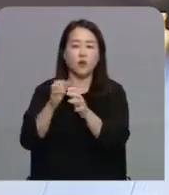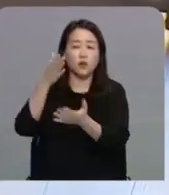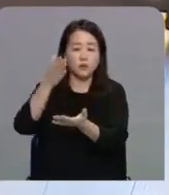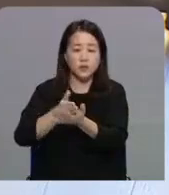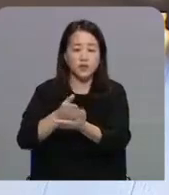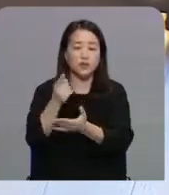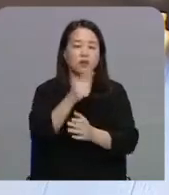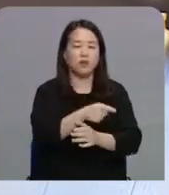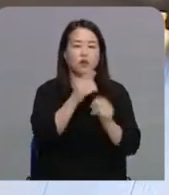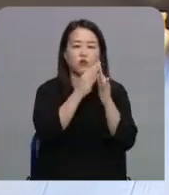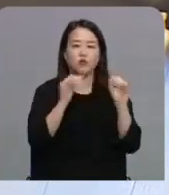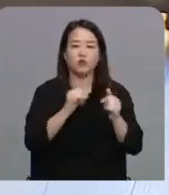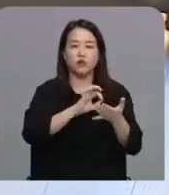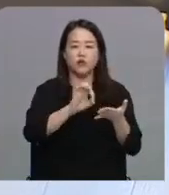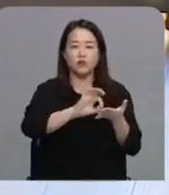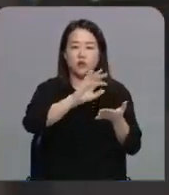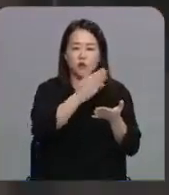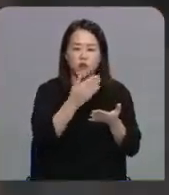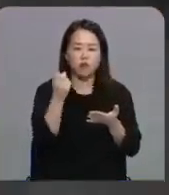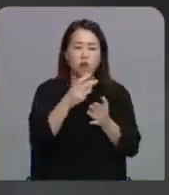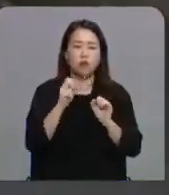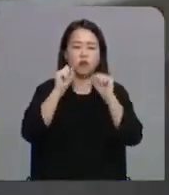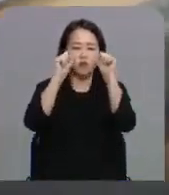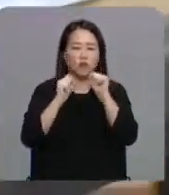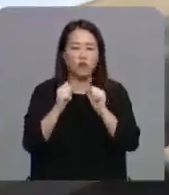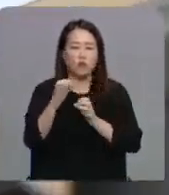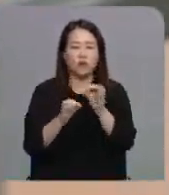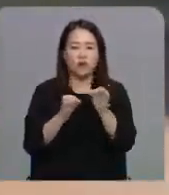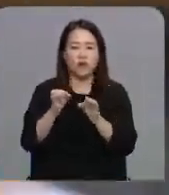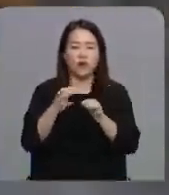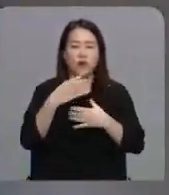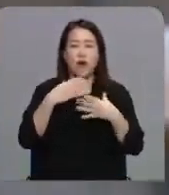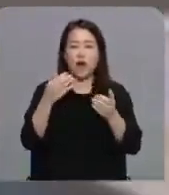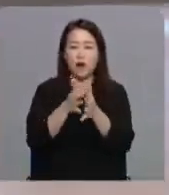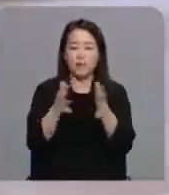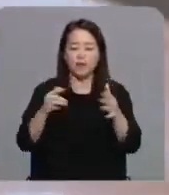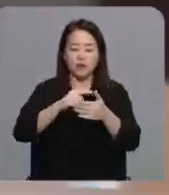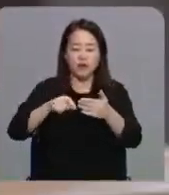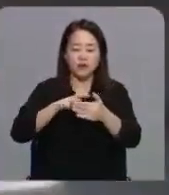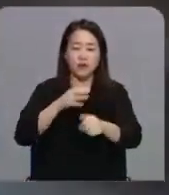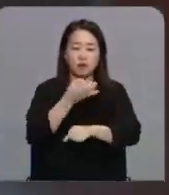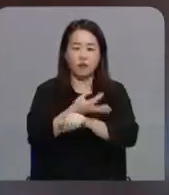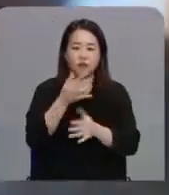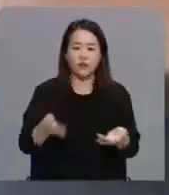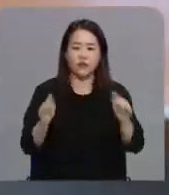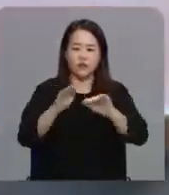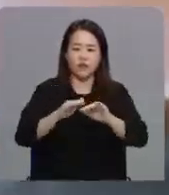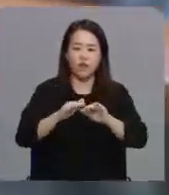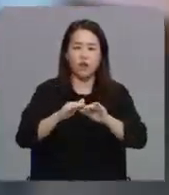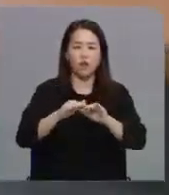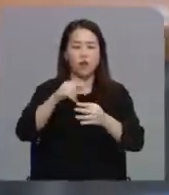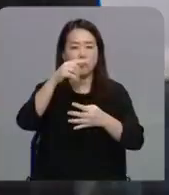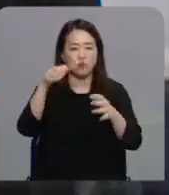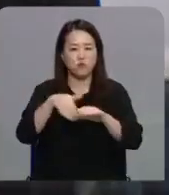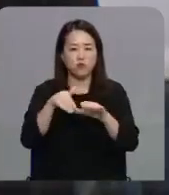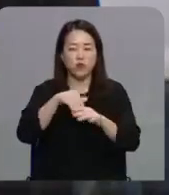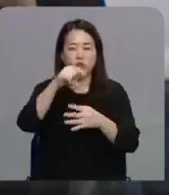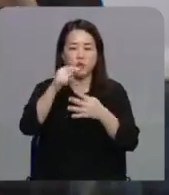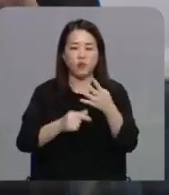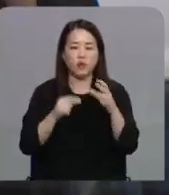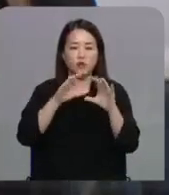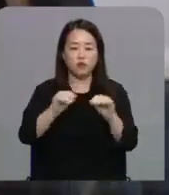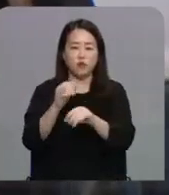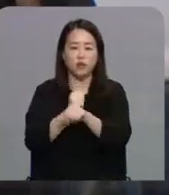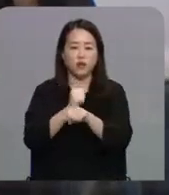헬스장과 같은 아파트 내 편의시설 운영과 주민센터의 문화 강좌 등의 프로그램도 중단됩니다. 연단계